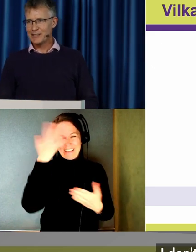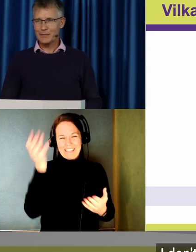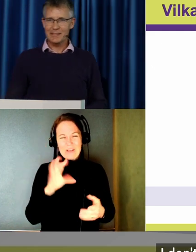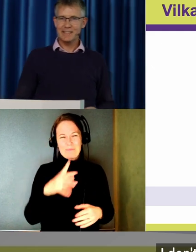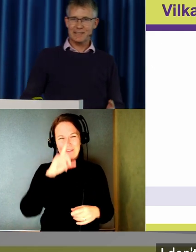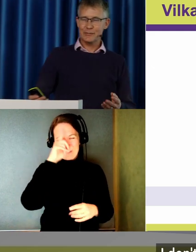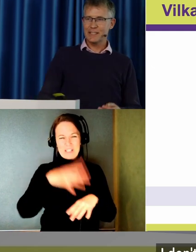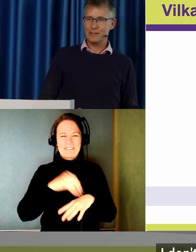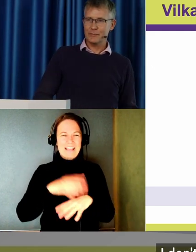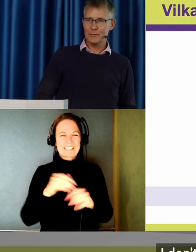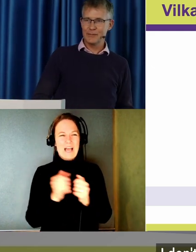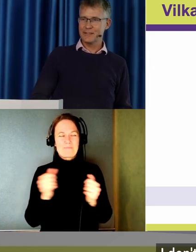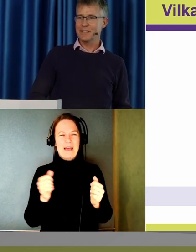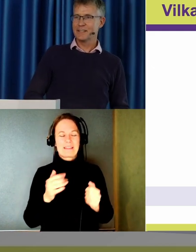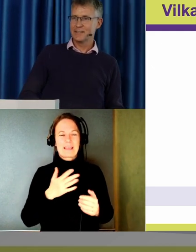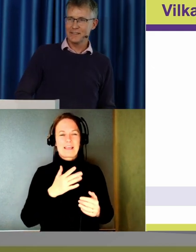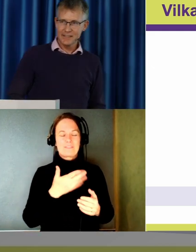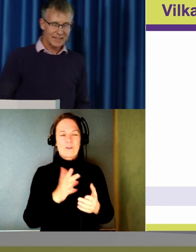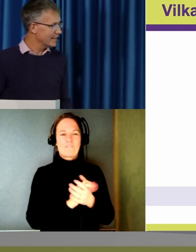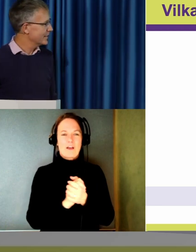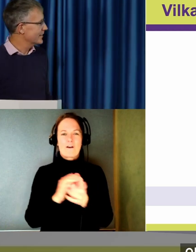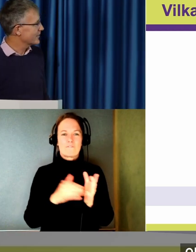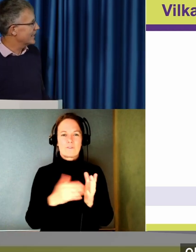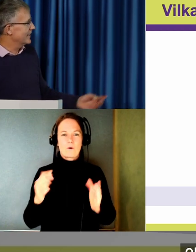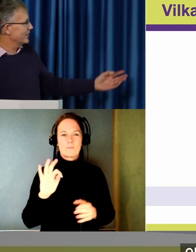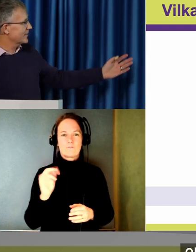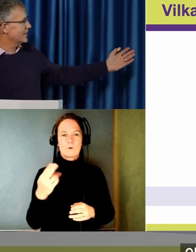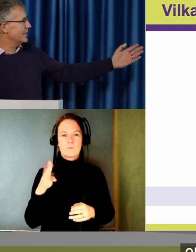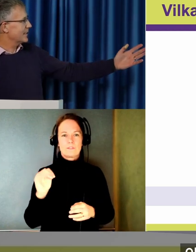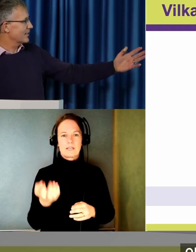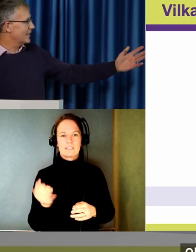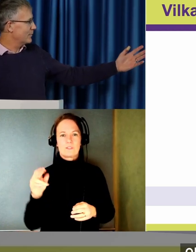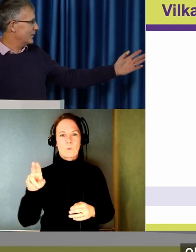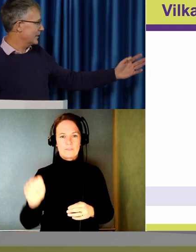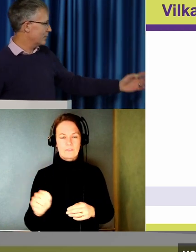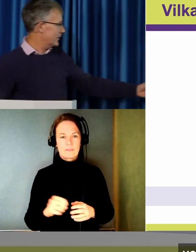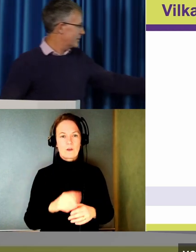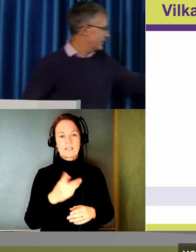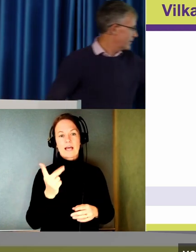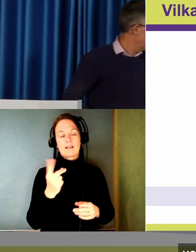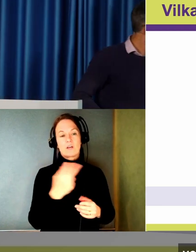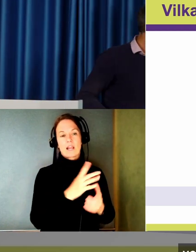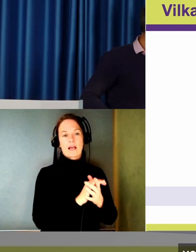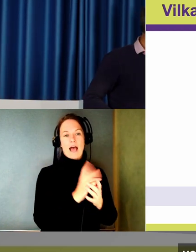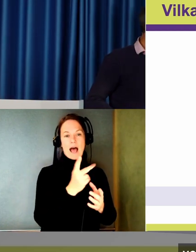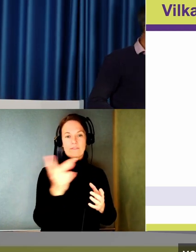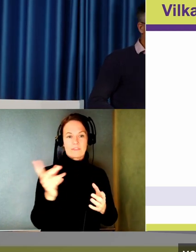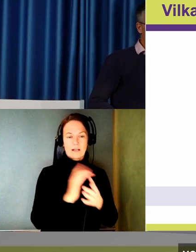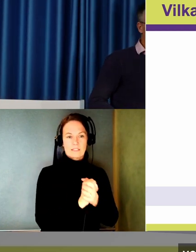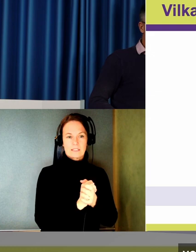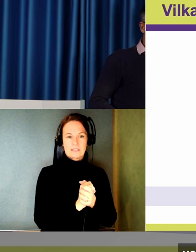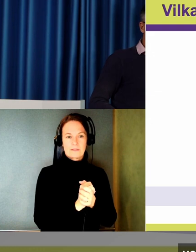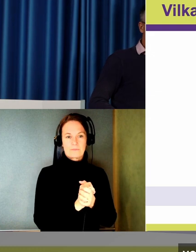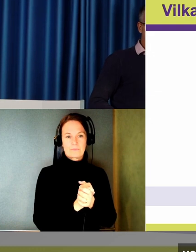Swedish, but these friends are from ONCE. Okej. Och sen är det ett antal andra partners. Bara av European Disability